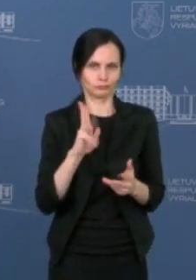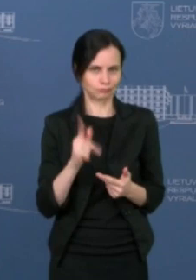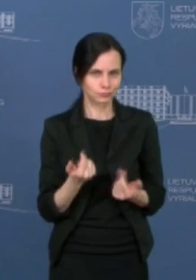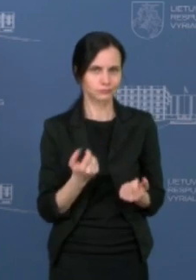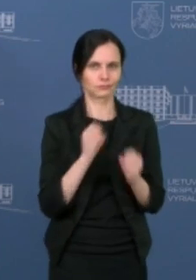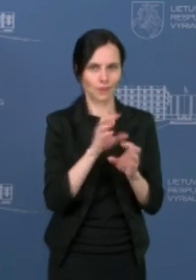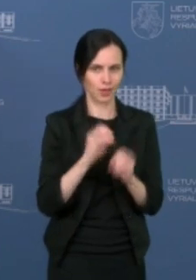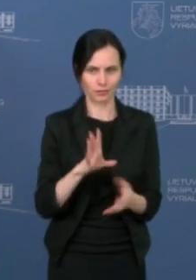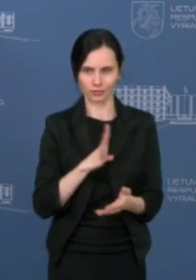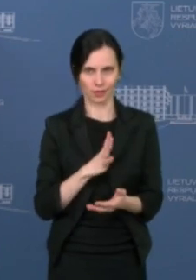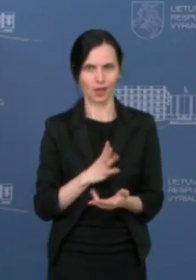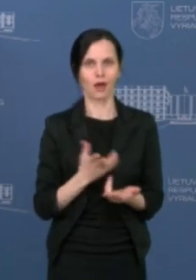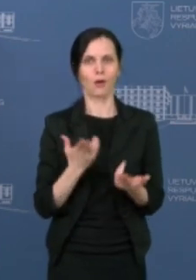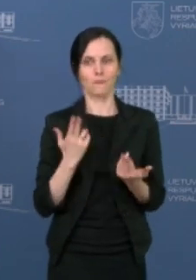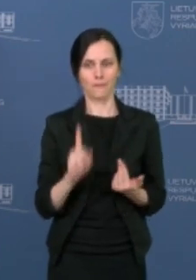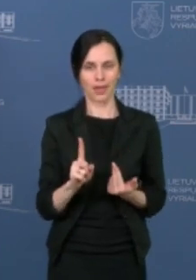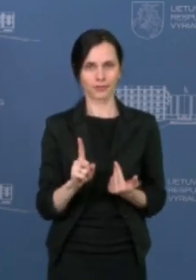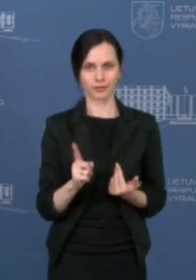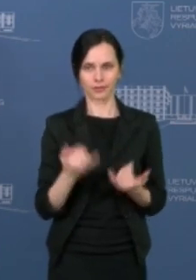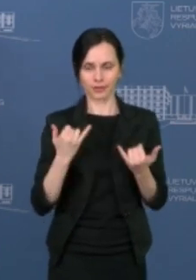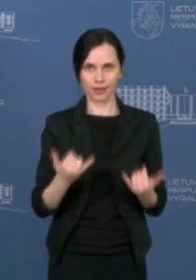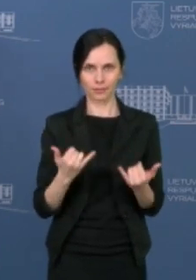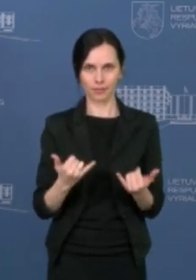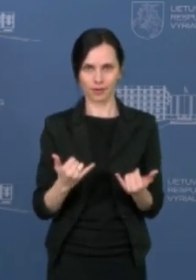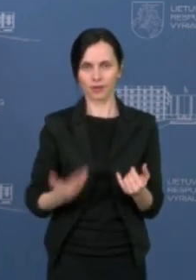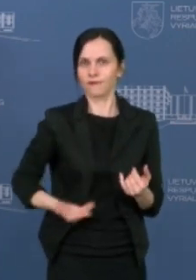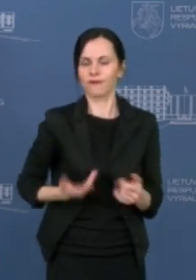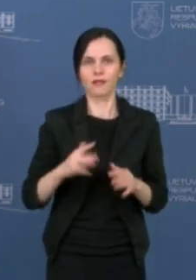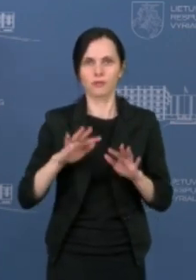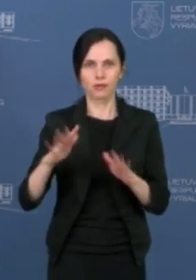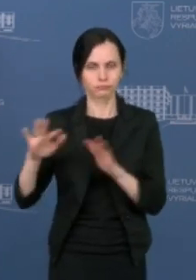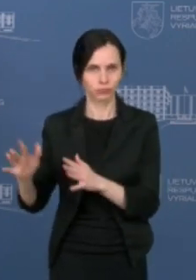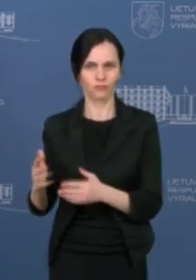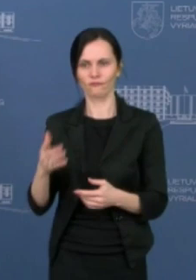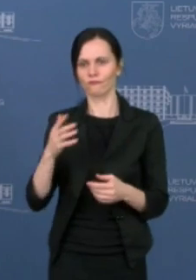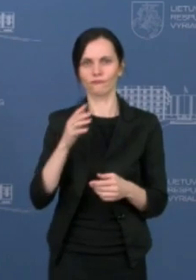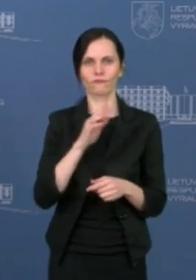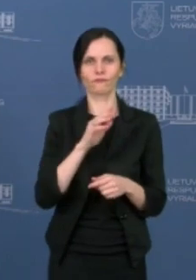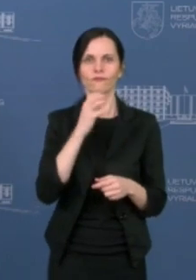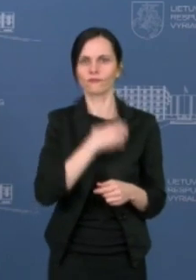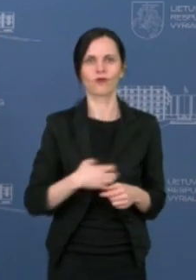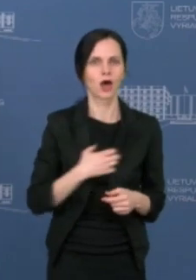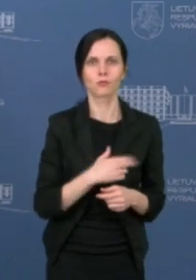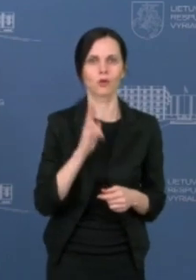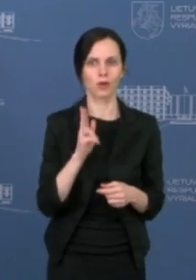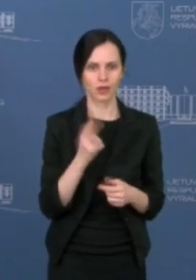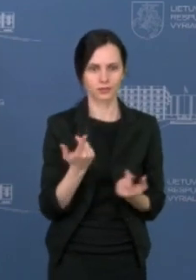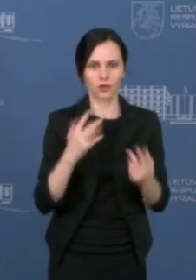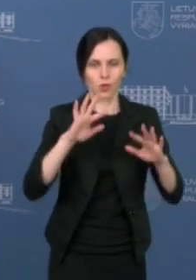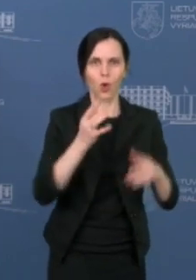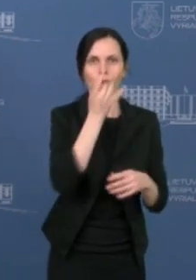mūsų gyvenimo ritmą, pagal tai, kas šiuo metu yra mūsų gyvenime, kažkurios tai veiklos paskatina tą